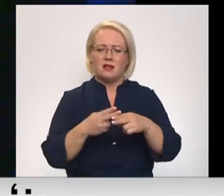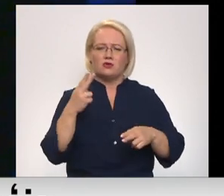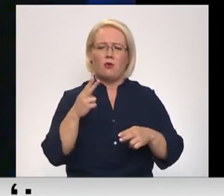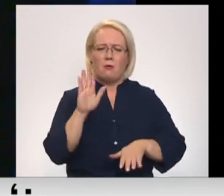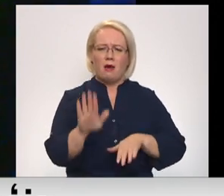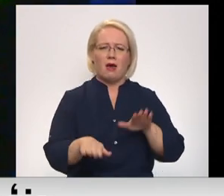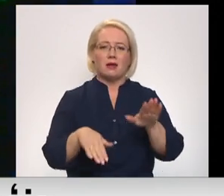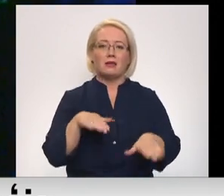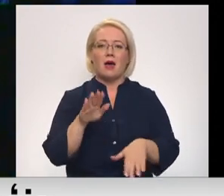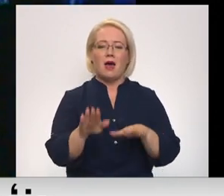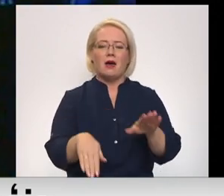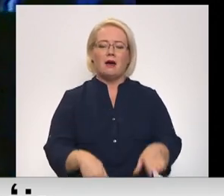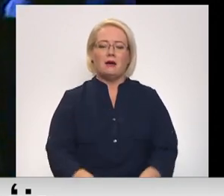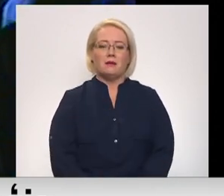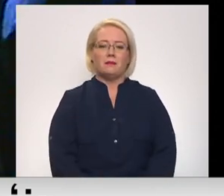Muzika